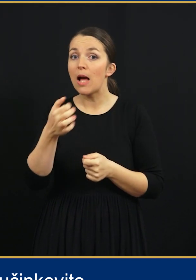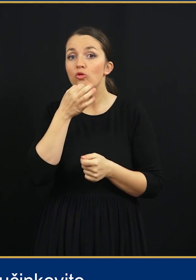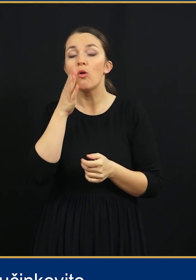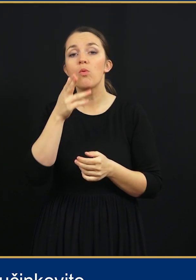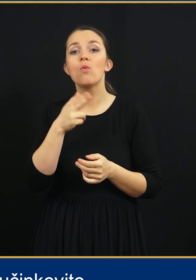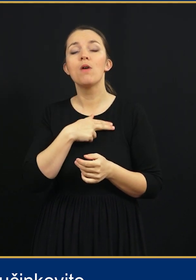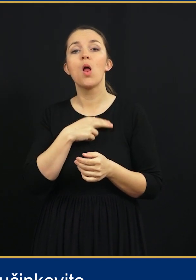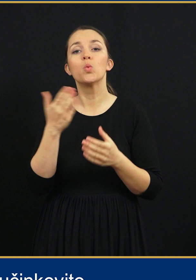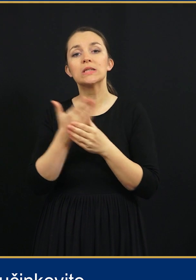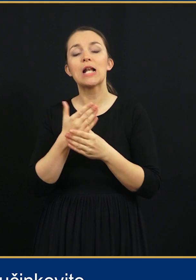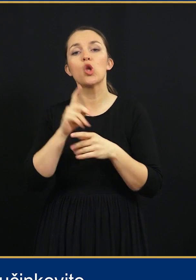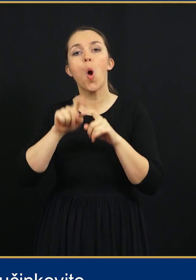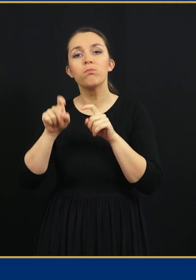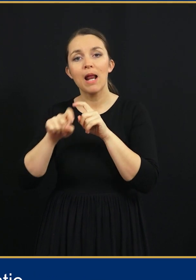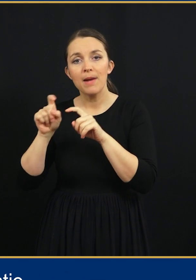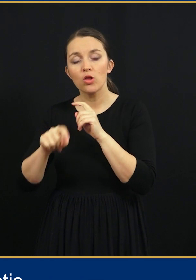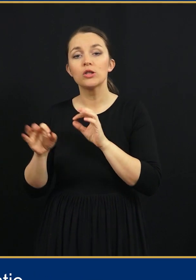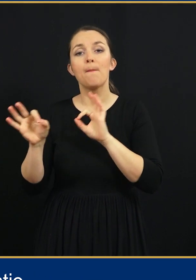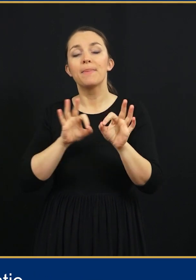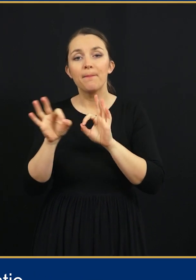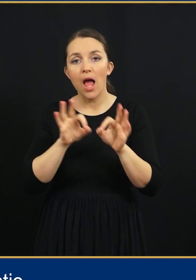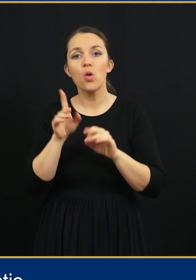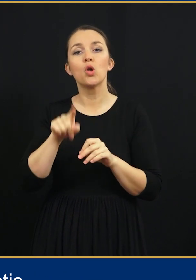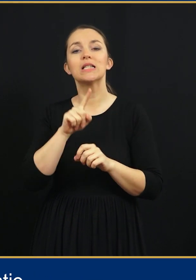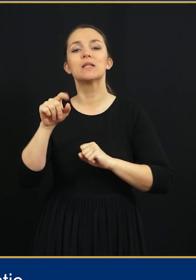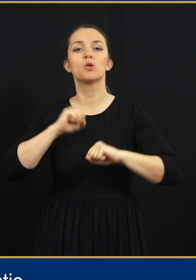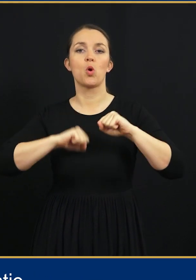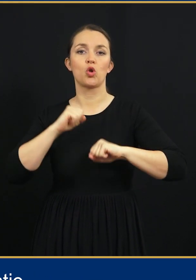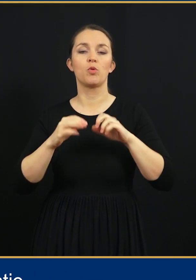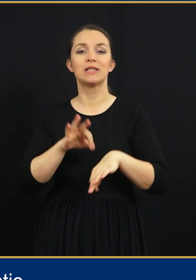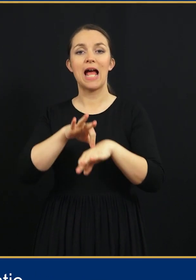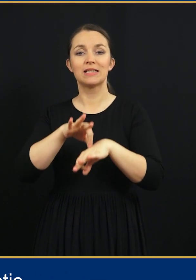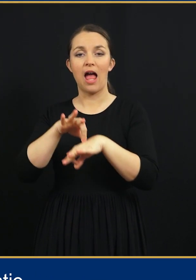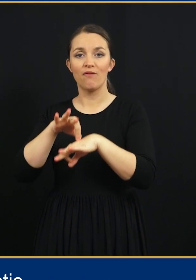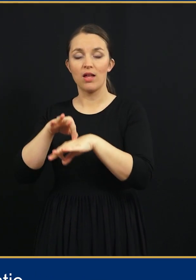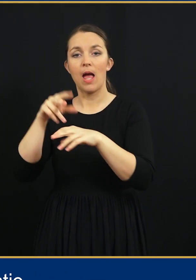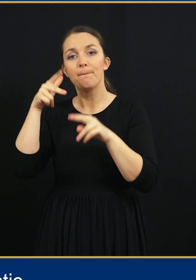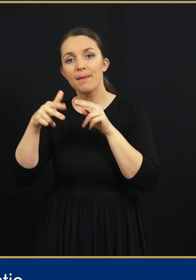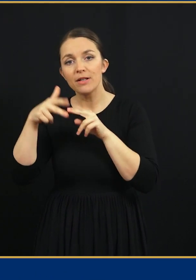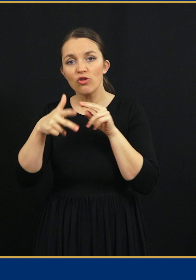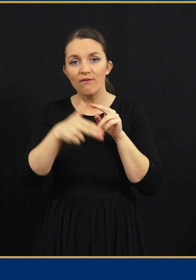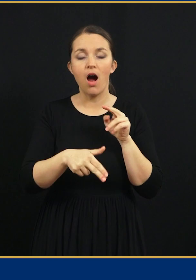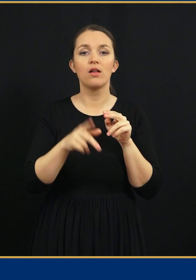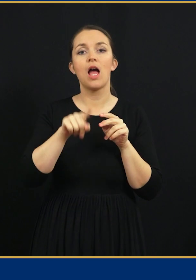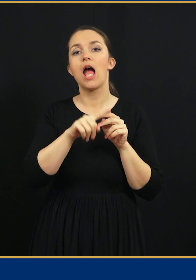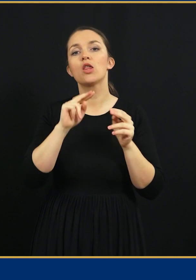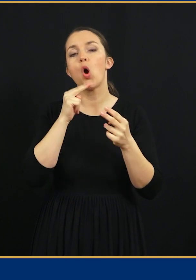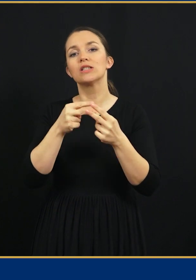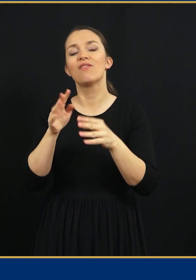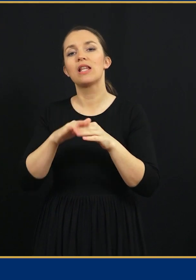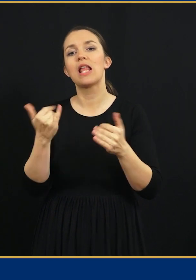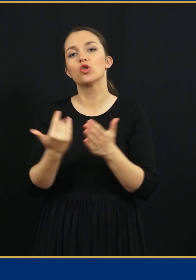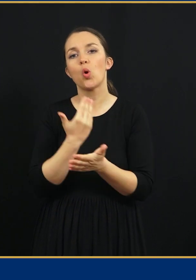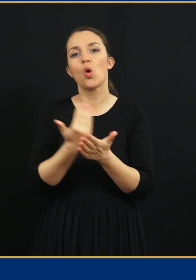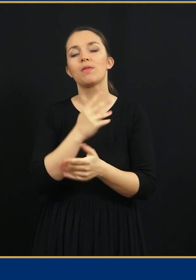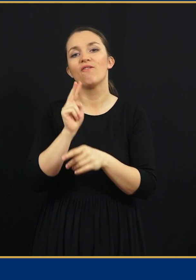le z ustrejevno opremljenostjo, pripravljenostjo in sposobnostjo zaznavanja, preprečevanja ter odzivanja